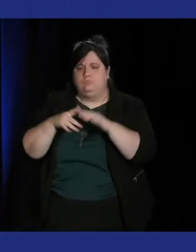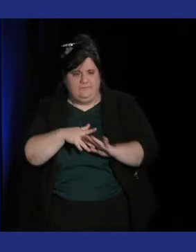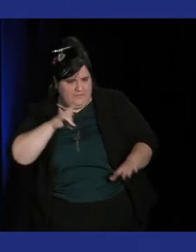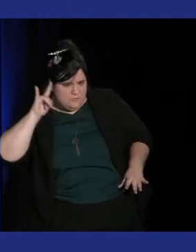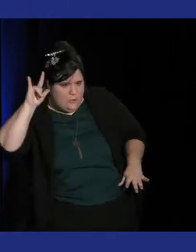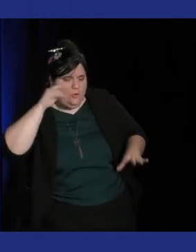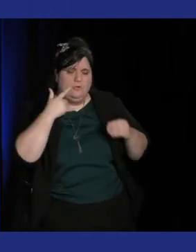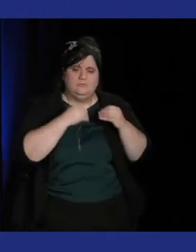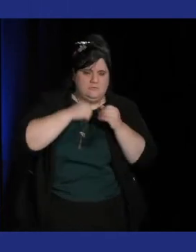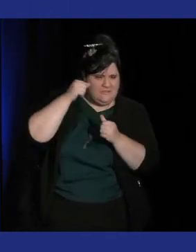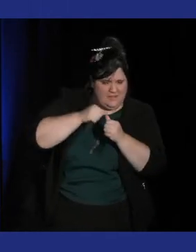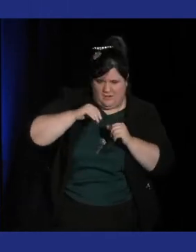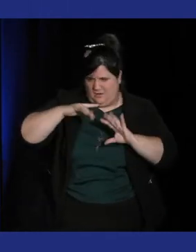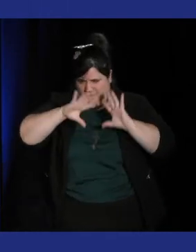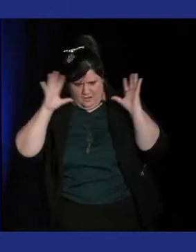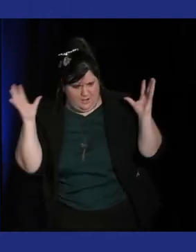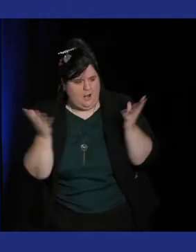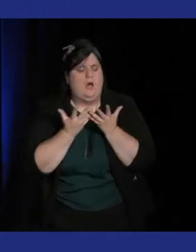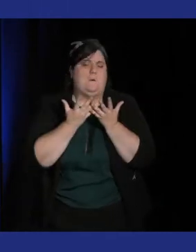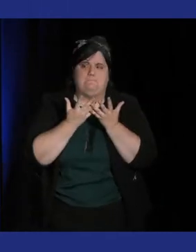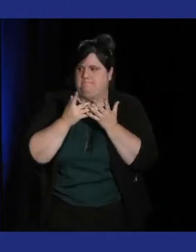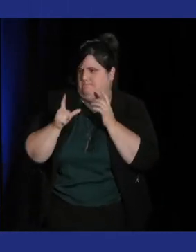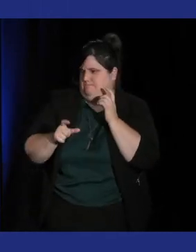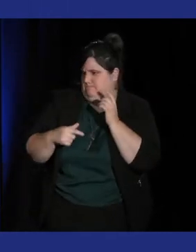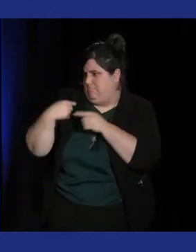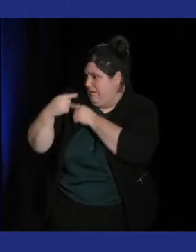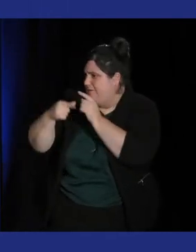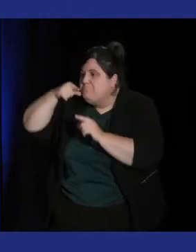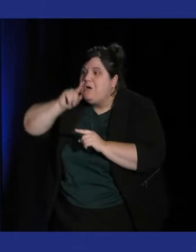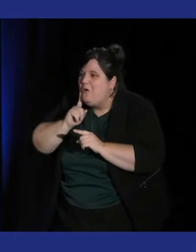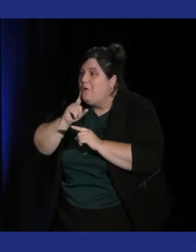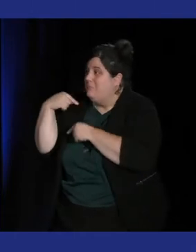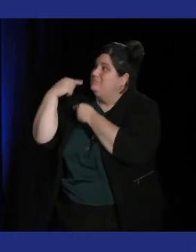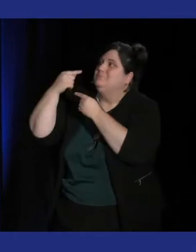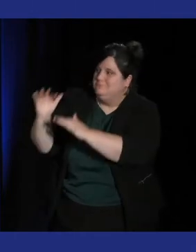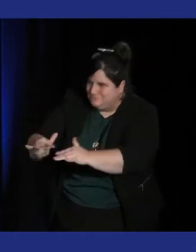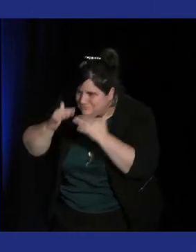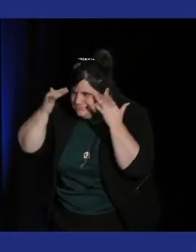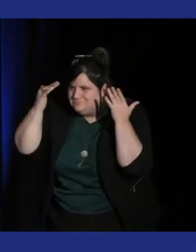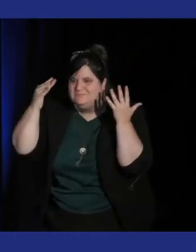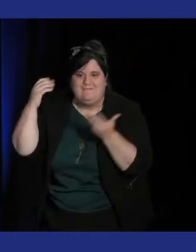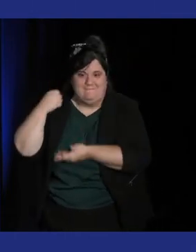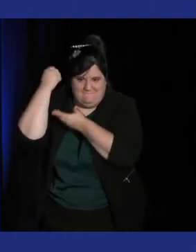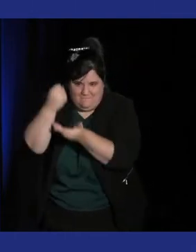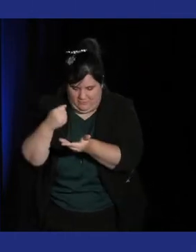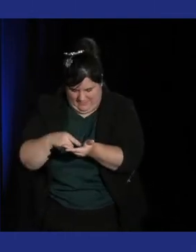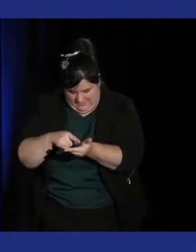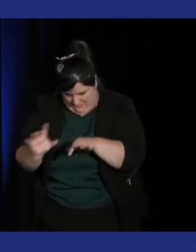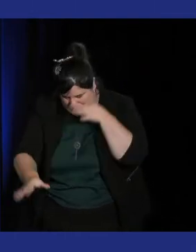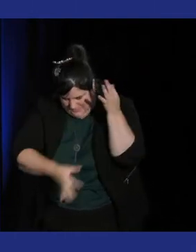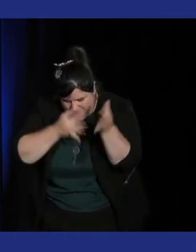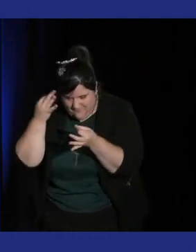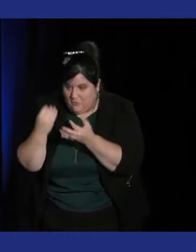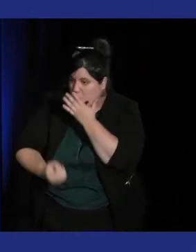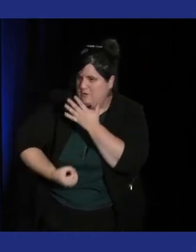'est du métal,'est des musiques qui ont bercé pas mal de gens de la génération de nos parents et donc du coup de notre génération aussi par ce biais là il y ce côté redécouverte de musique déjà